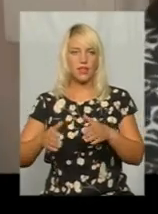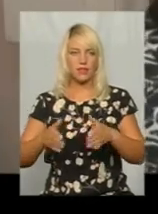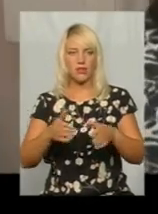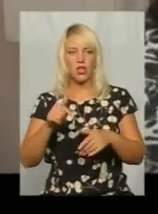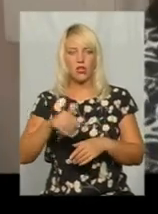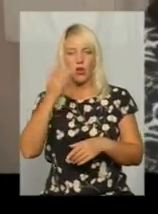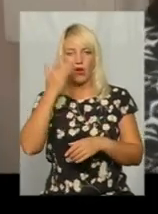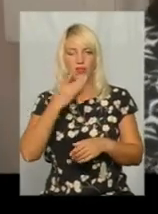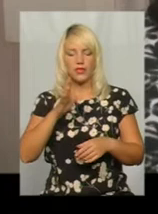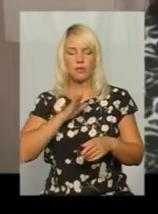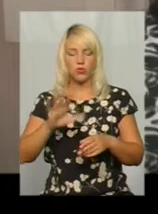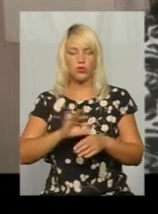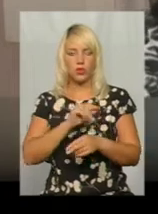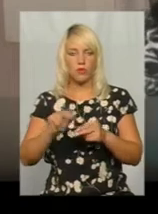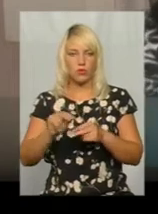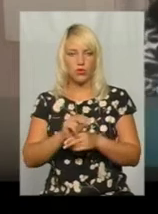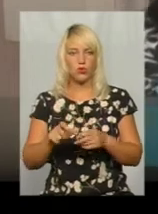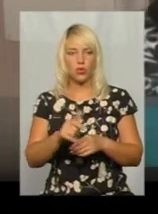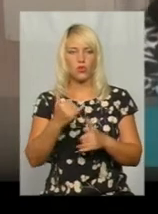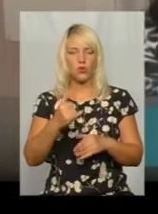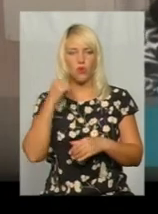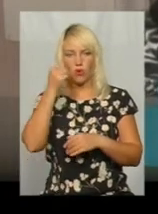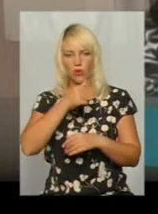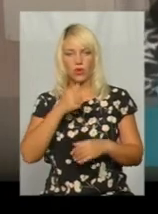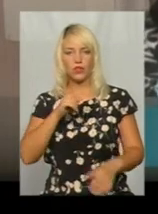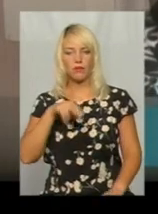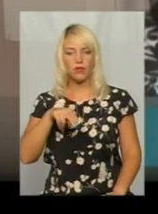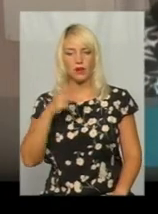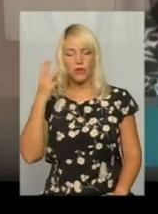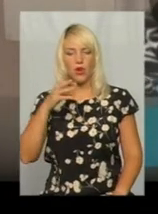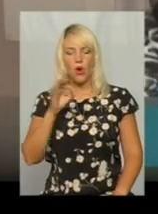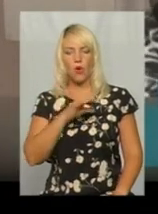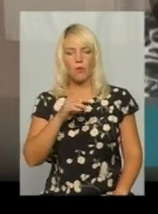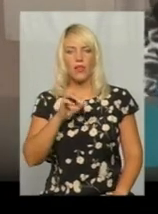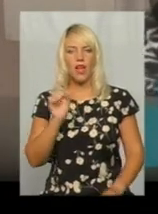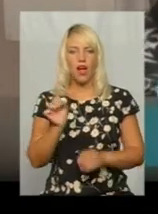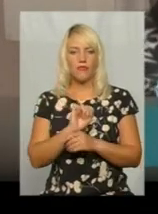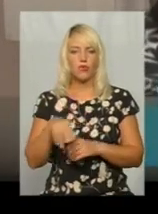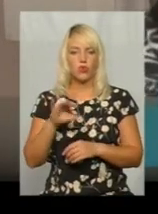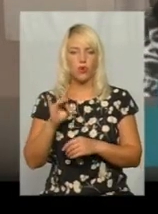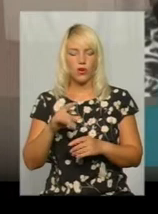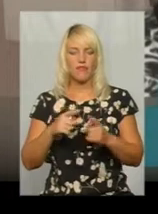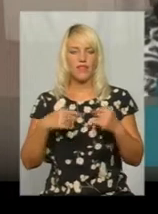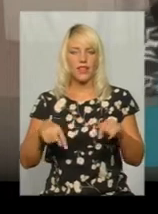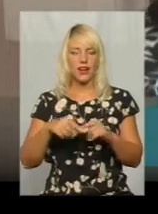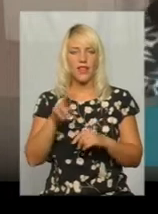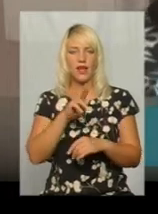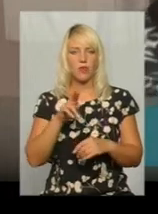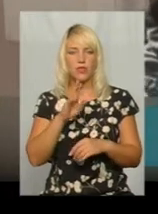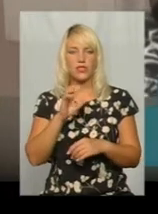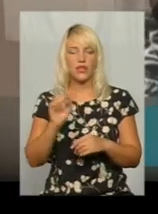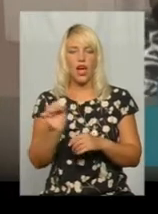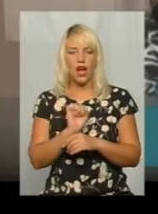дорогу ремонтували. Цього року підрядна організація ДП «Хмельницький обавтодор» філією «Ярмолинецький обавтодор» було